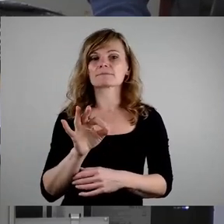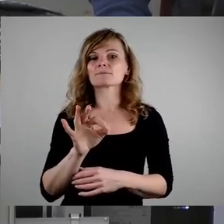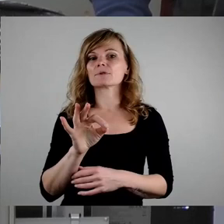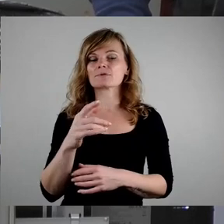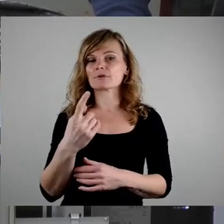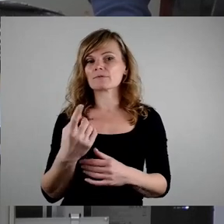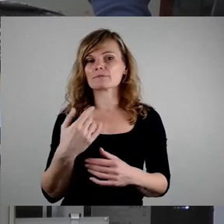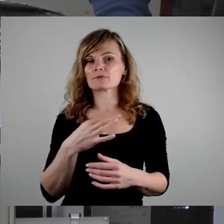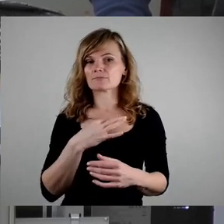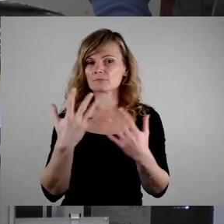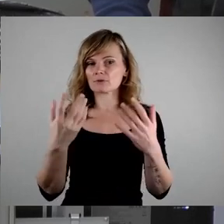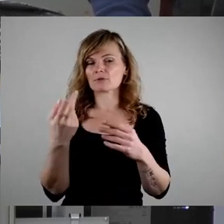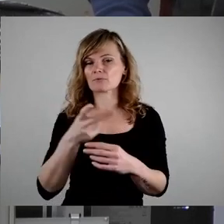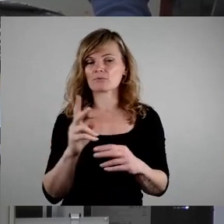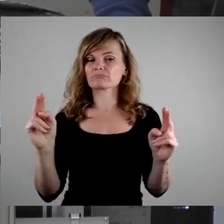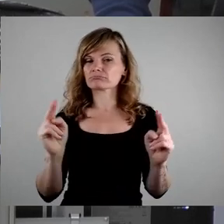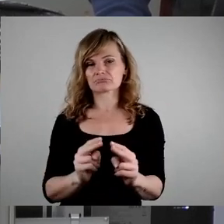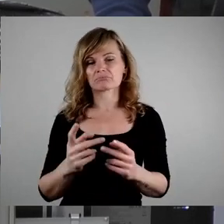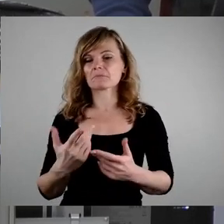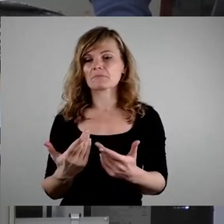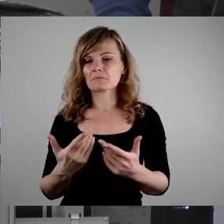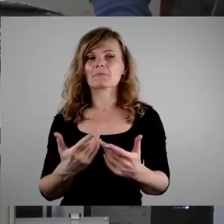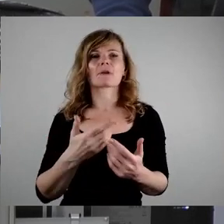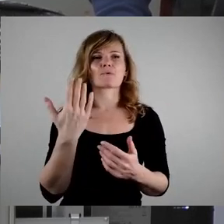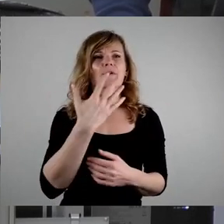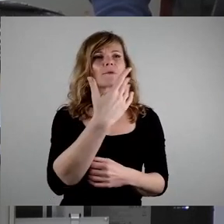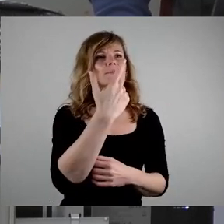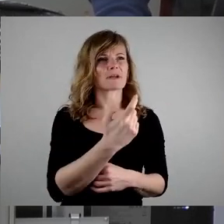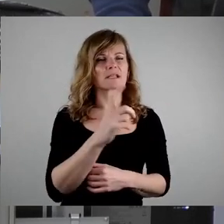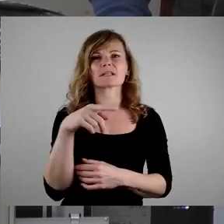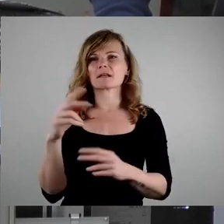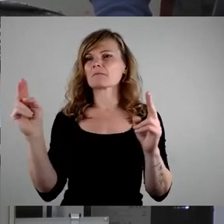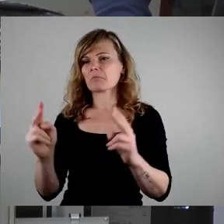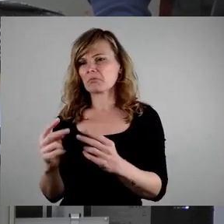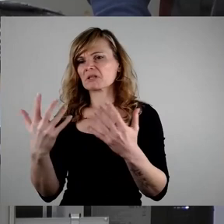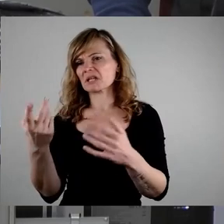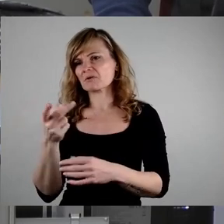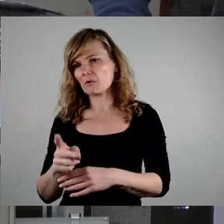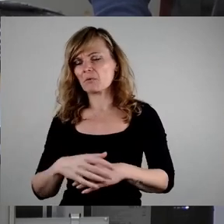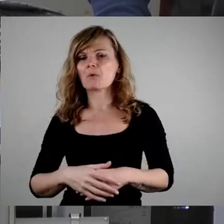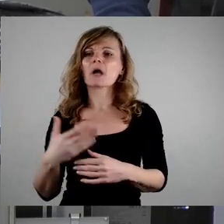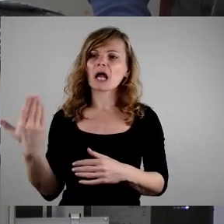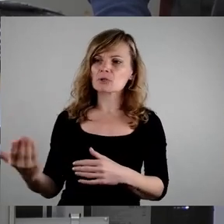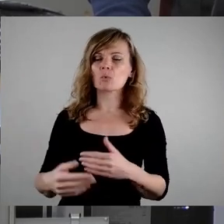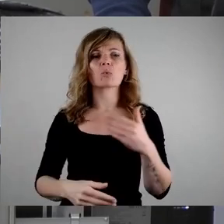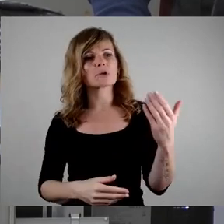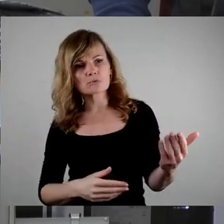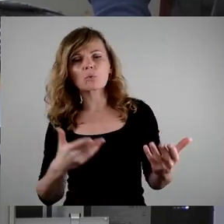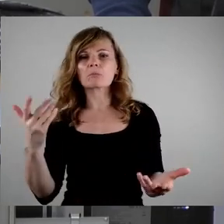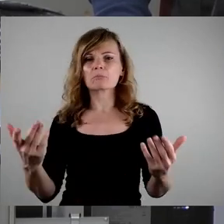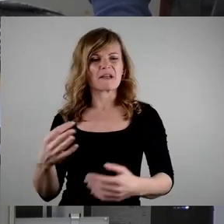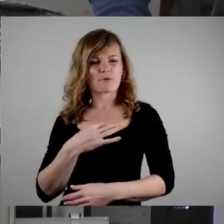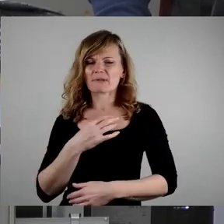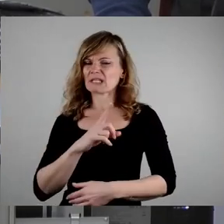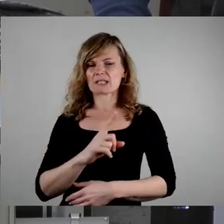gekürzt, und da kann man dieser oder jener Meinung sein. Also, ich finde, man kann da nicht dieser oder jener Meinung sein, sondern für uns, gerade